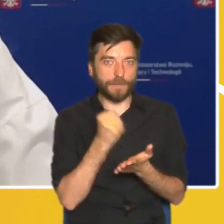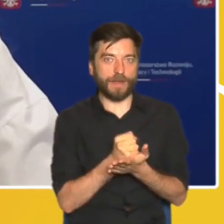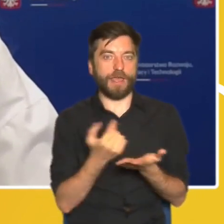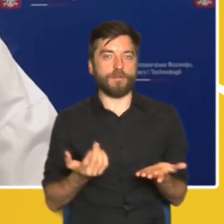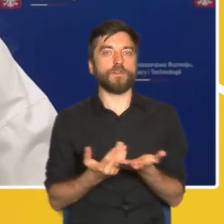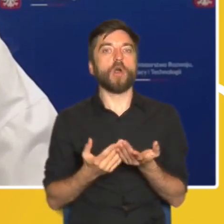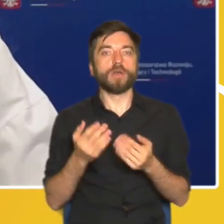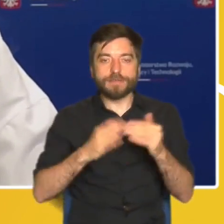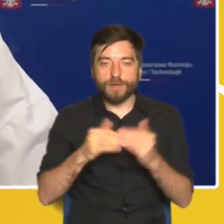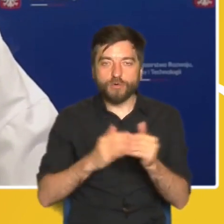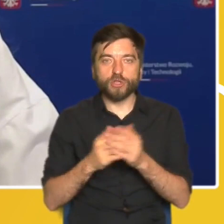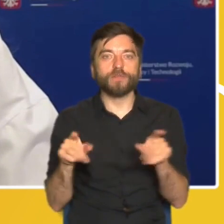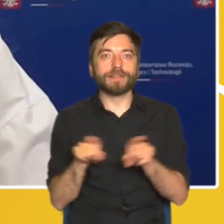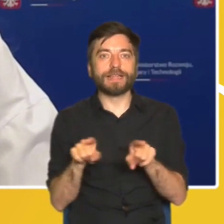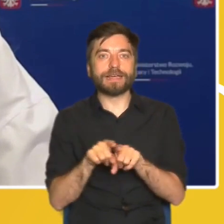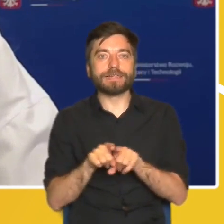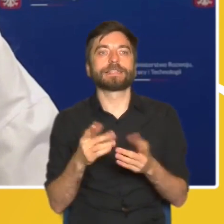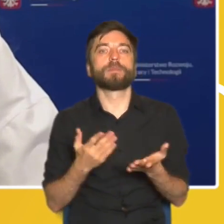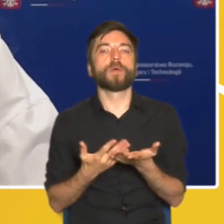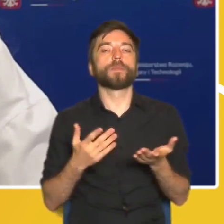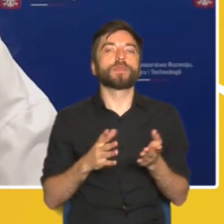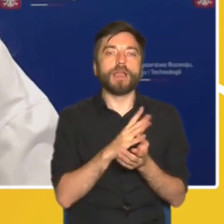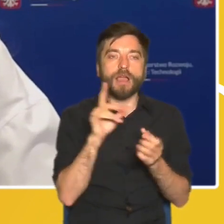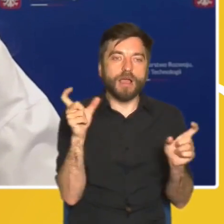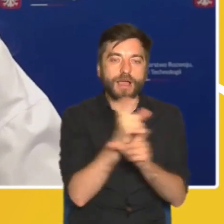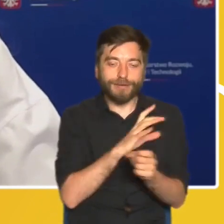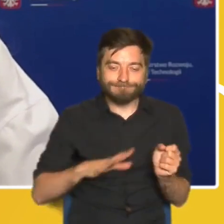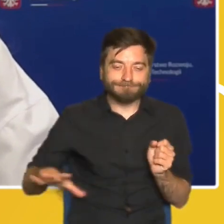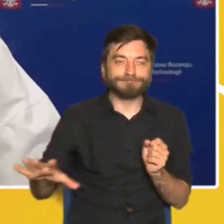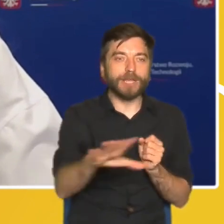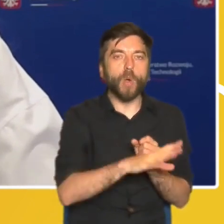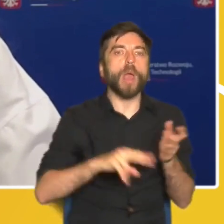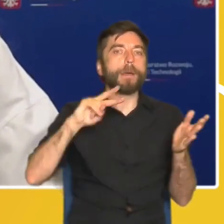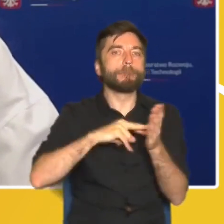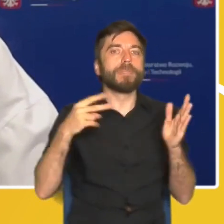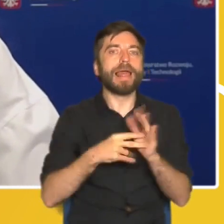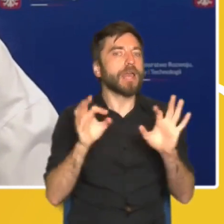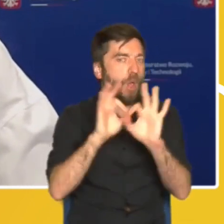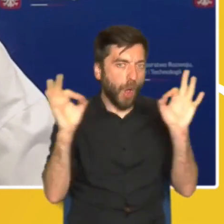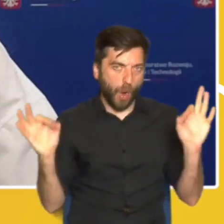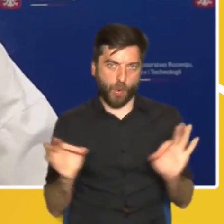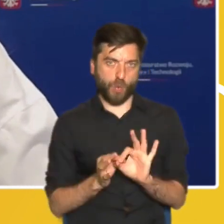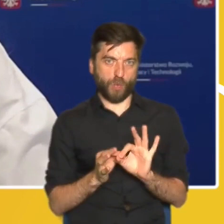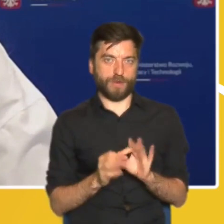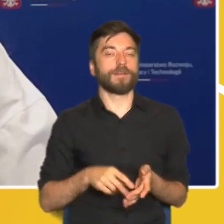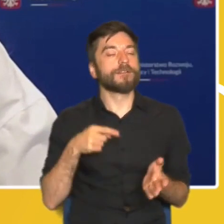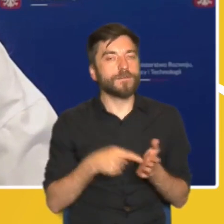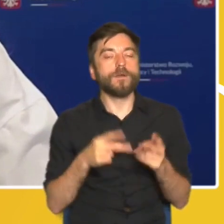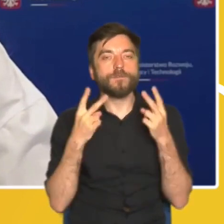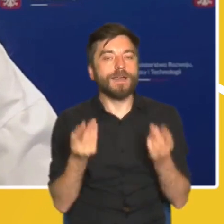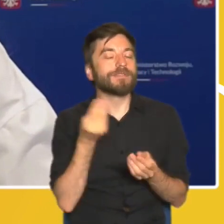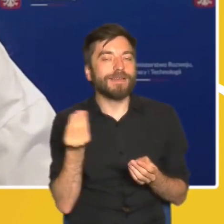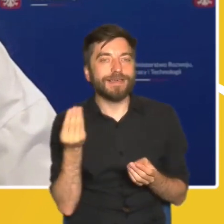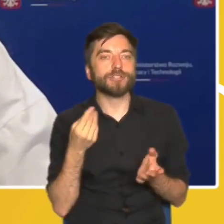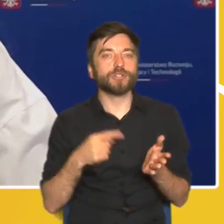obowiązkowe pokrycie całego kraju naszego planami ogólnymi. Duże znaczenie dla wdrażania tych nowych